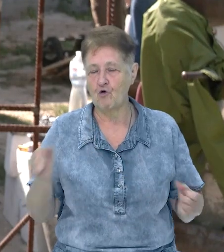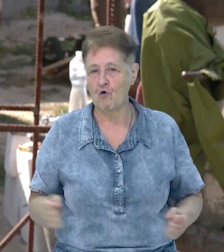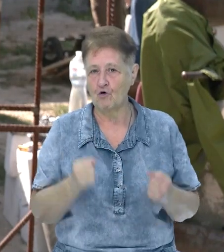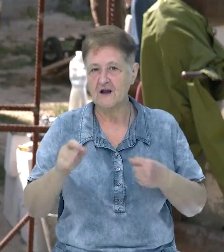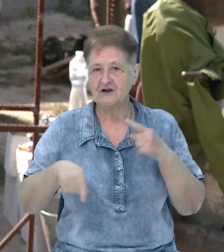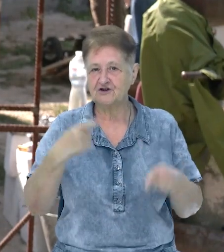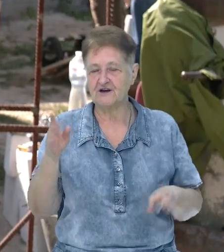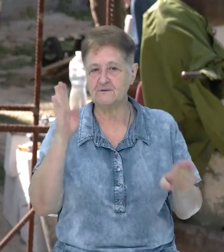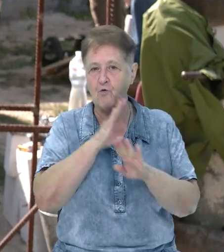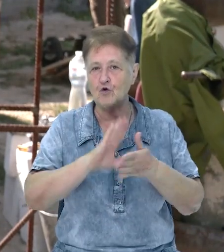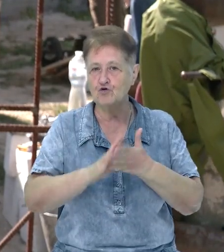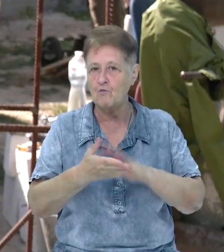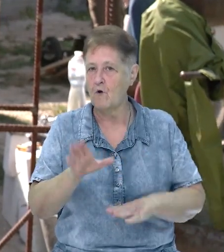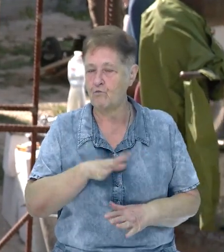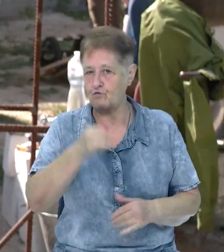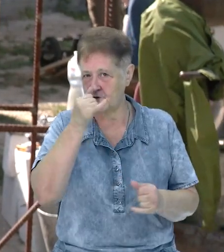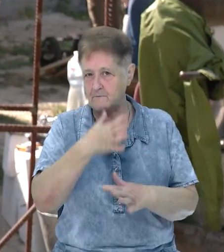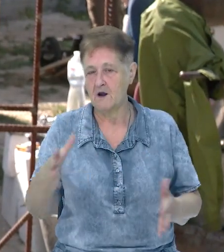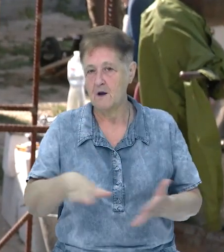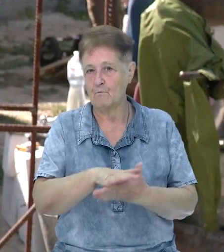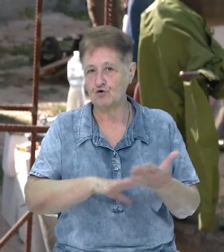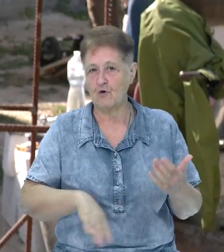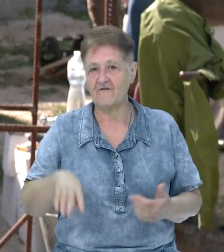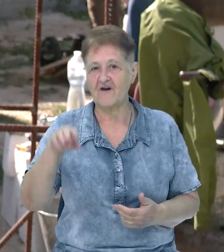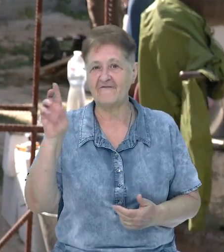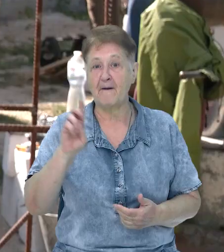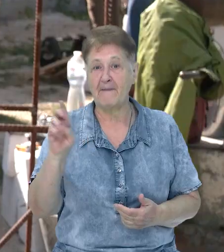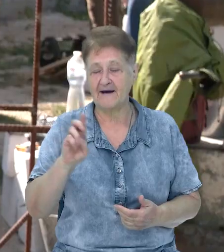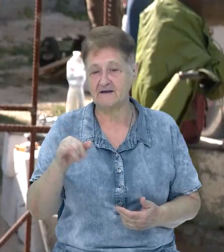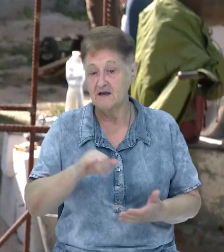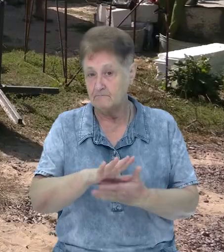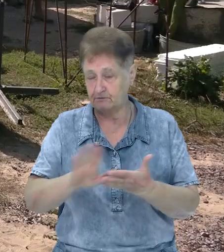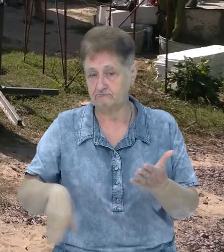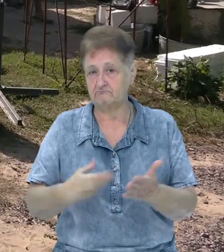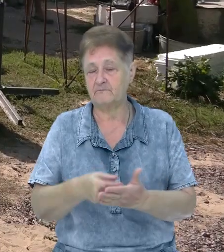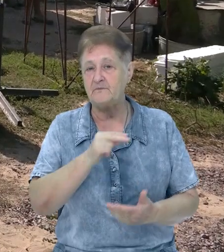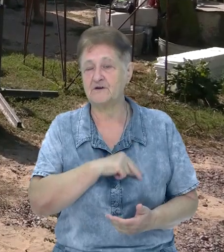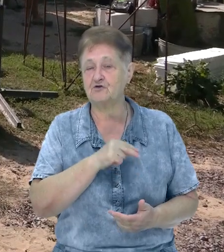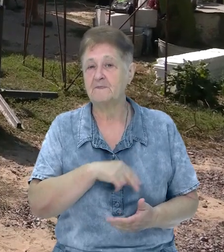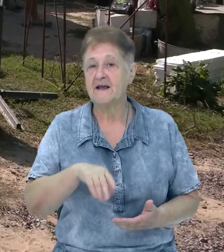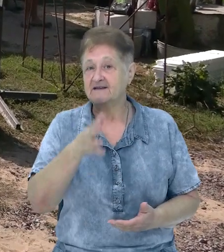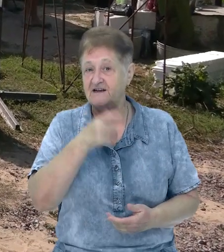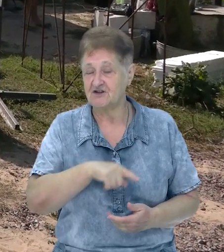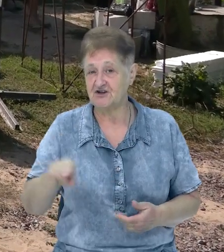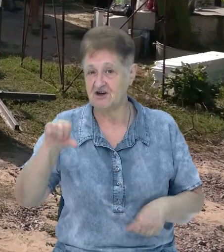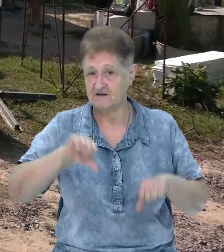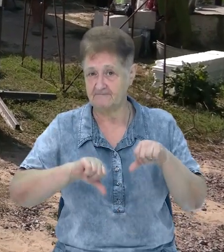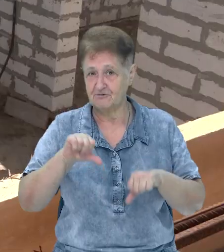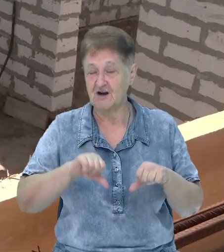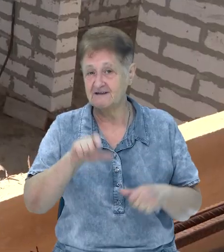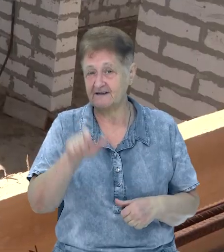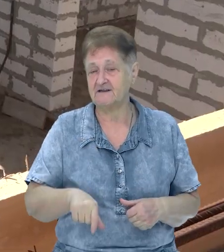через погодні умови це було неможливо. Продовжили в березні і з тих пір не зупинялися. За цей час учасниці проєкту «Велике